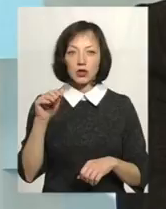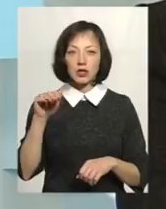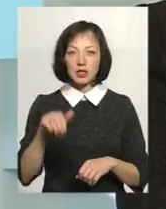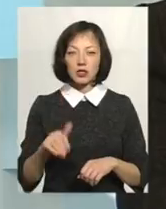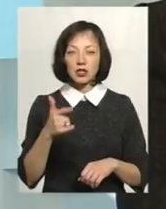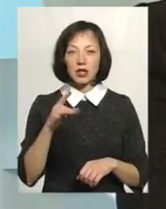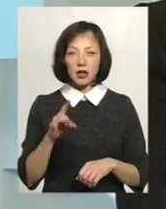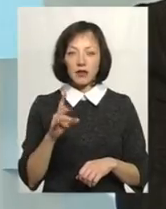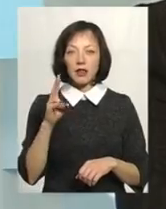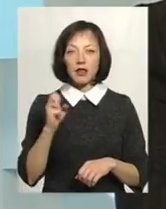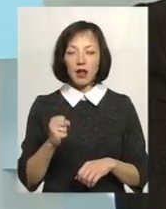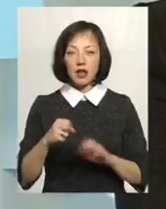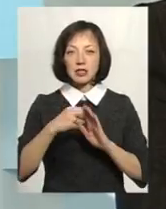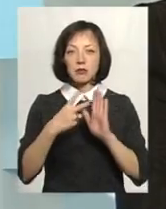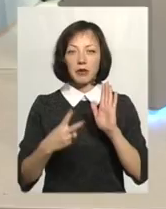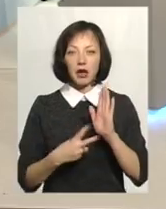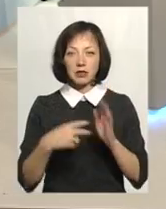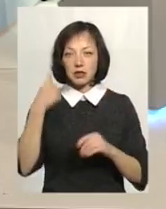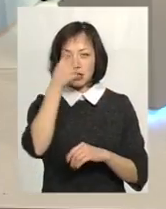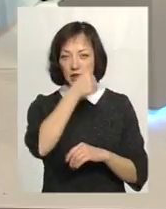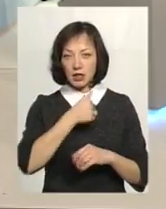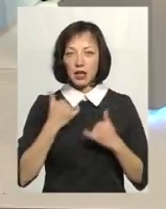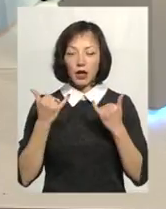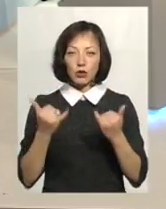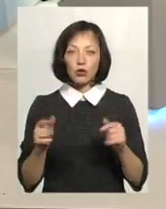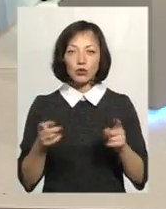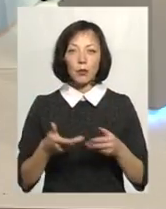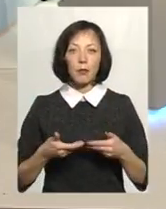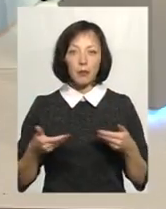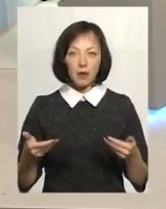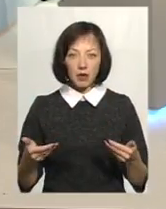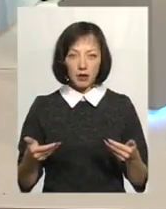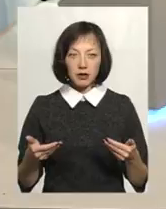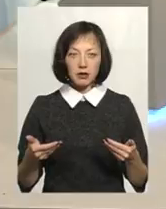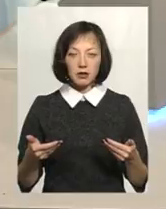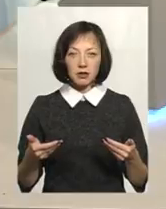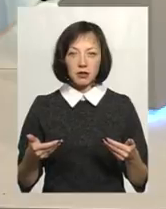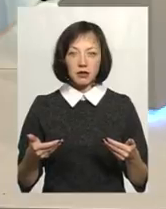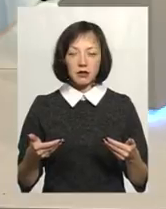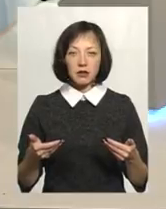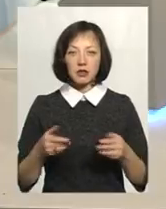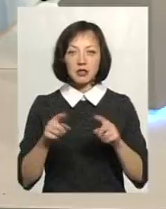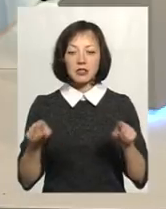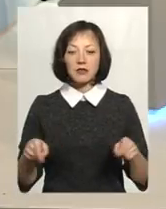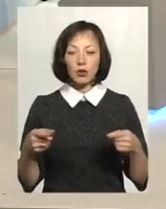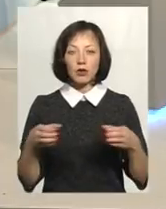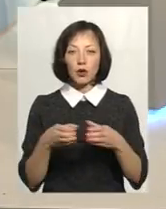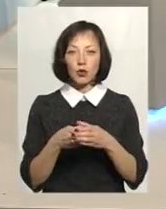гривнів на 2017 рік для того, щоб ми, краєзнавців,